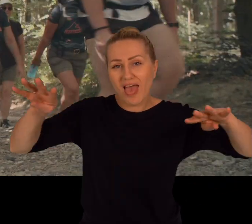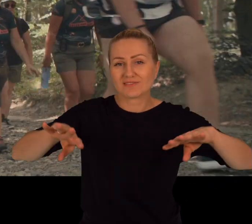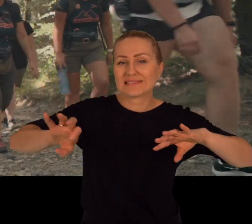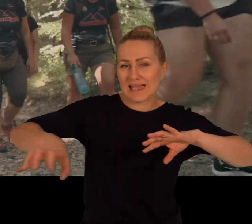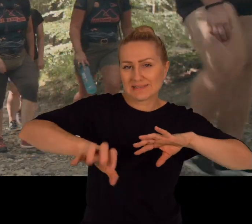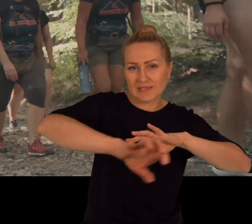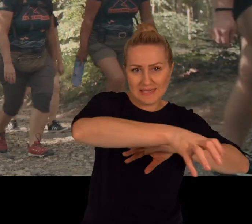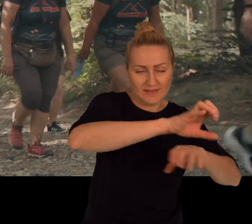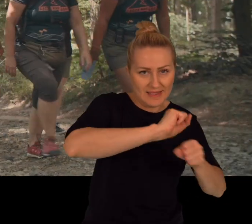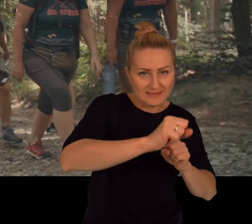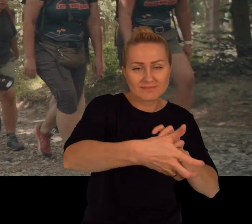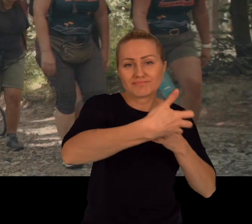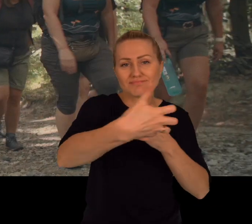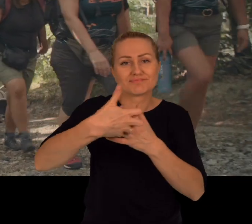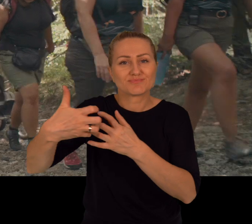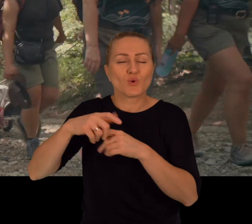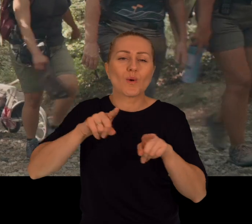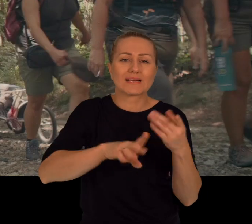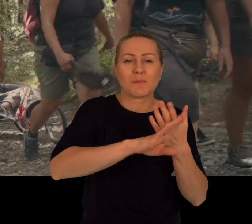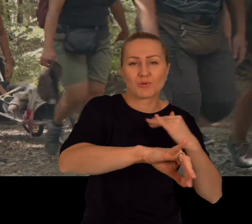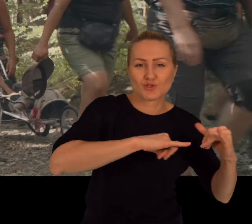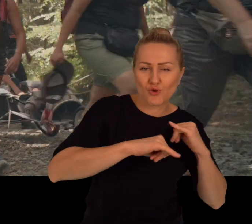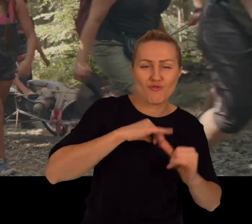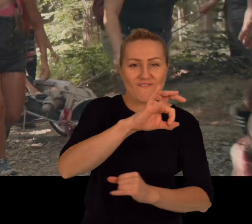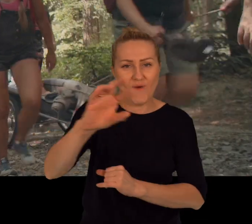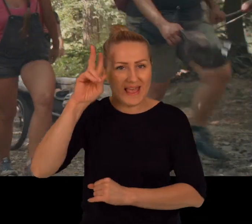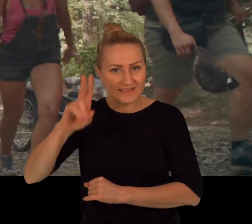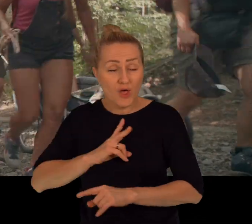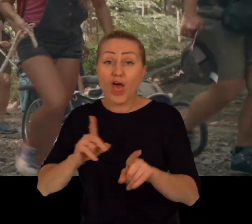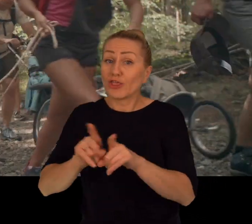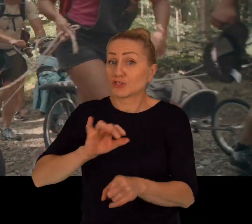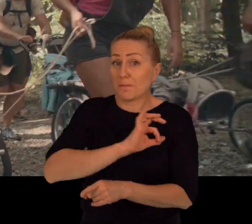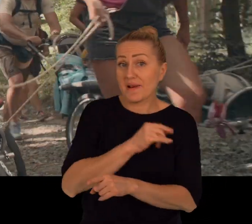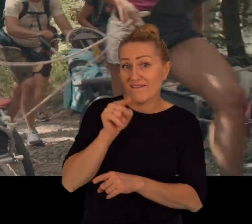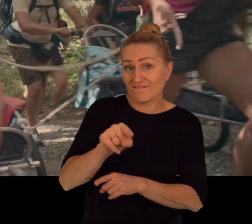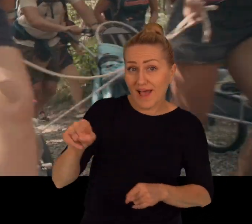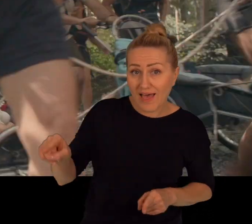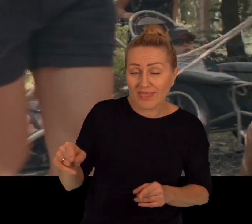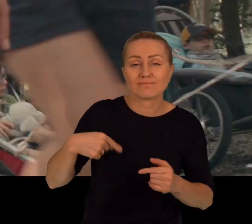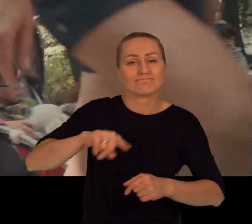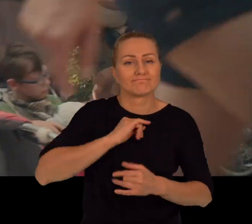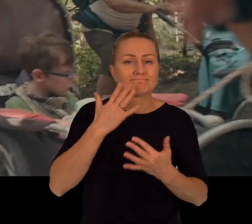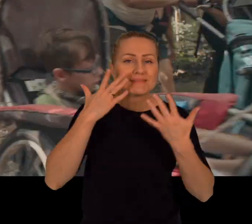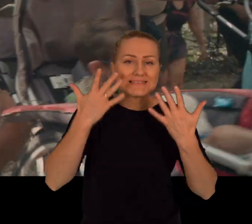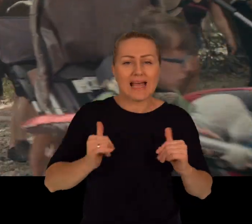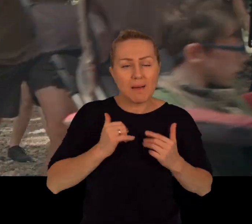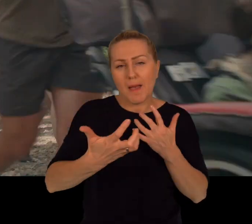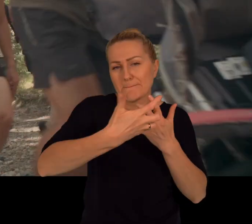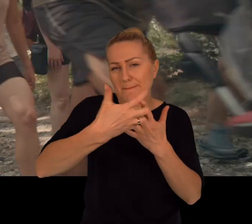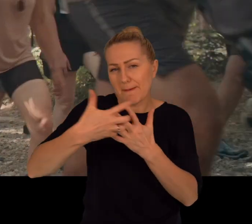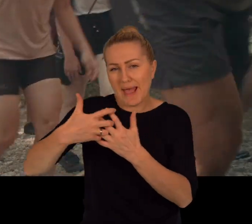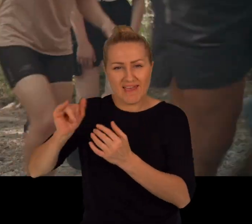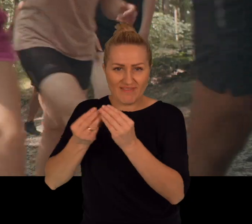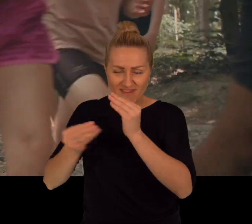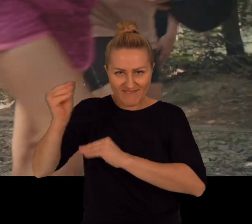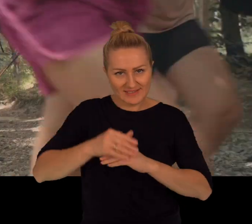Sieciec międzysektorowa zrzesza organizacje pozarządowe, instytucje, ale również podmioty prywatne. I zależy nam na tym właśnie, żeby było